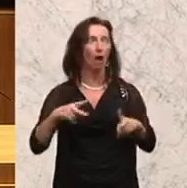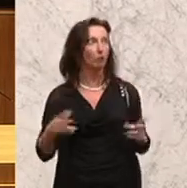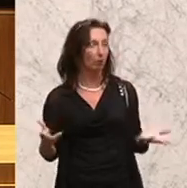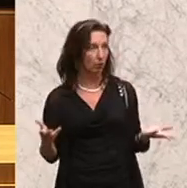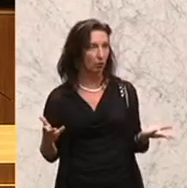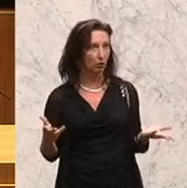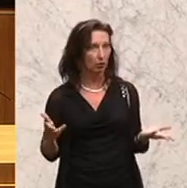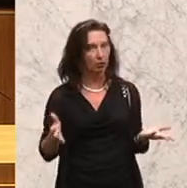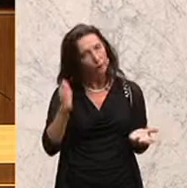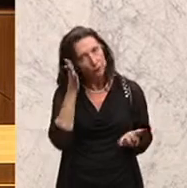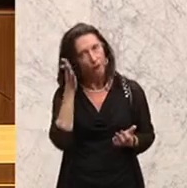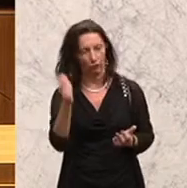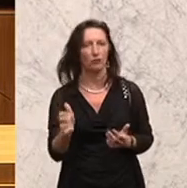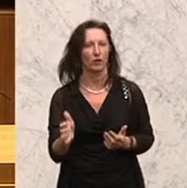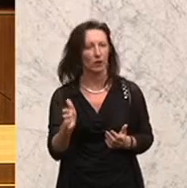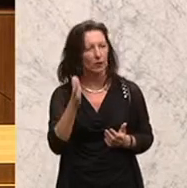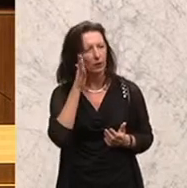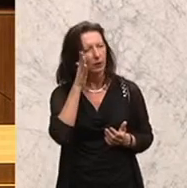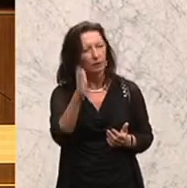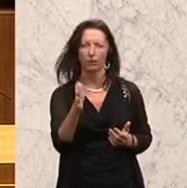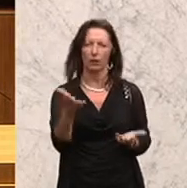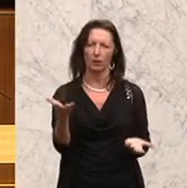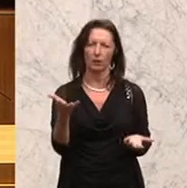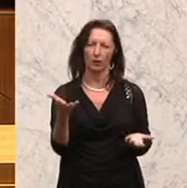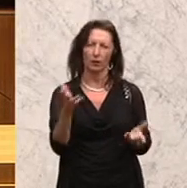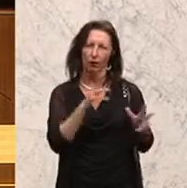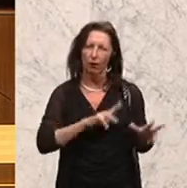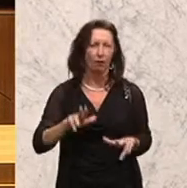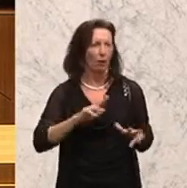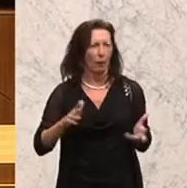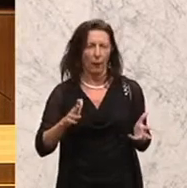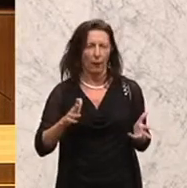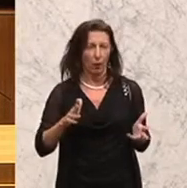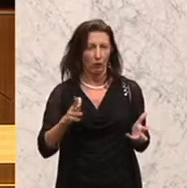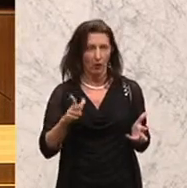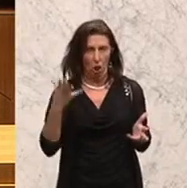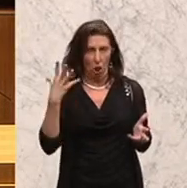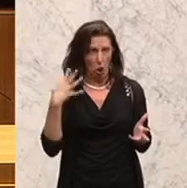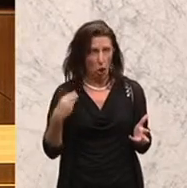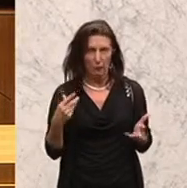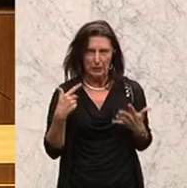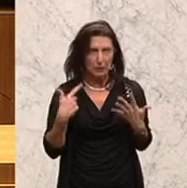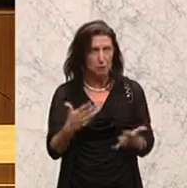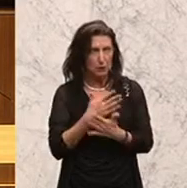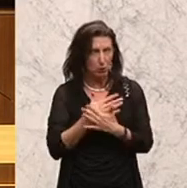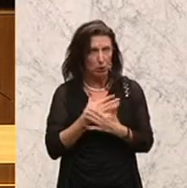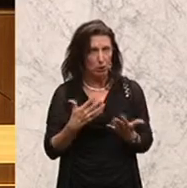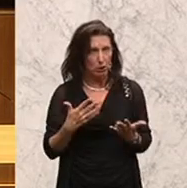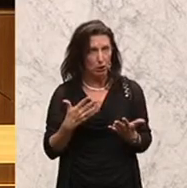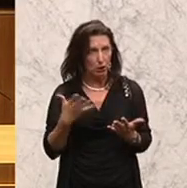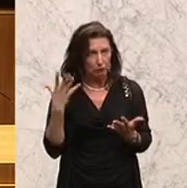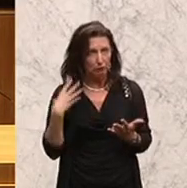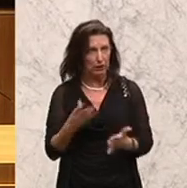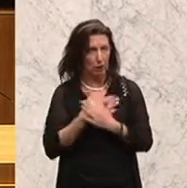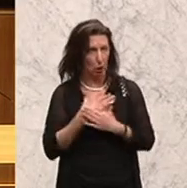werden wieder da sein, wenn die nächsten 70 aus dem Lastwagen tropfen. Wenn die nächste Leich im Vorgarten liegt. Und